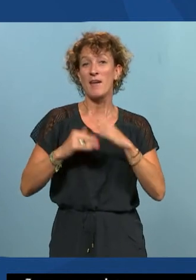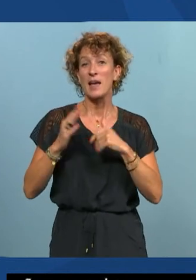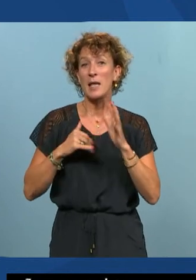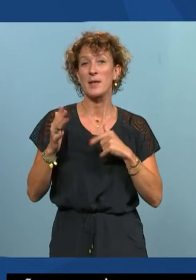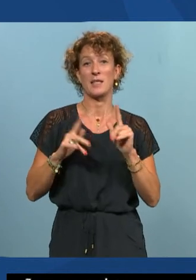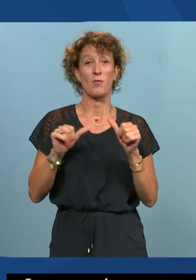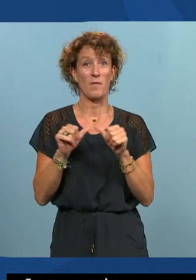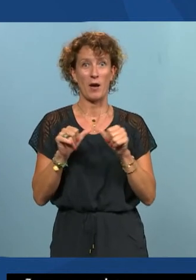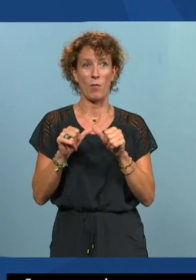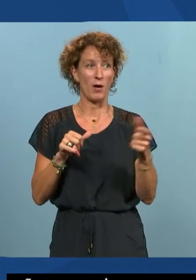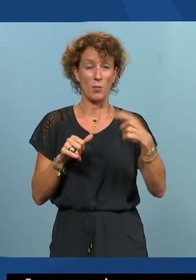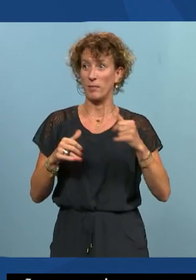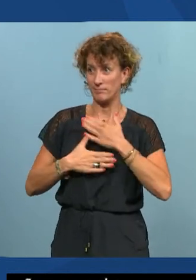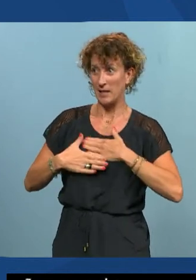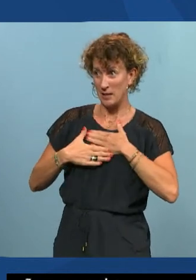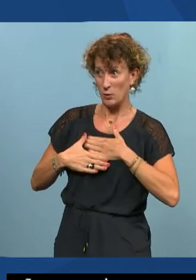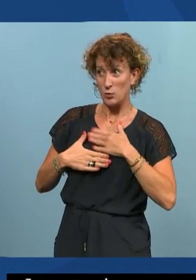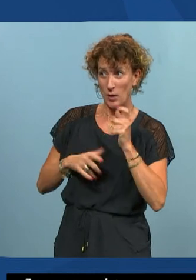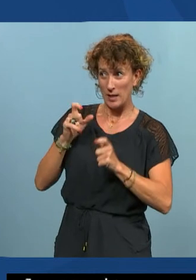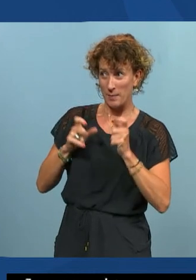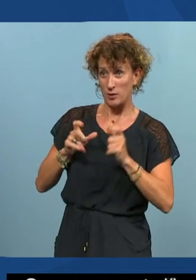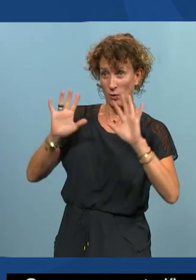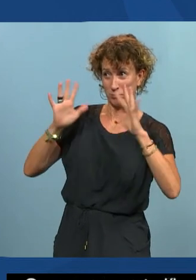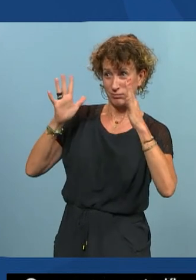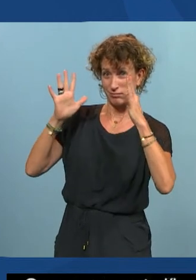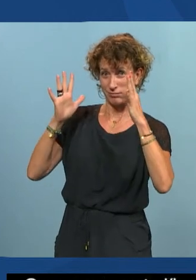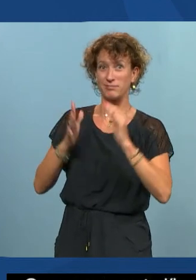faire a été très appréciée ça je peux le dire les gens ont applaudi dans le chat